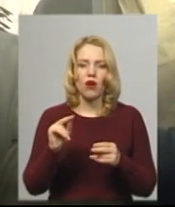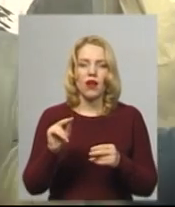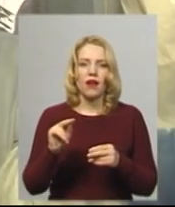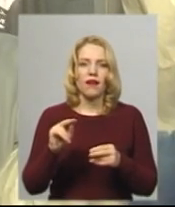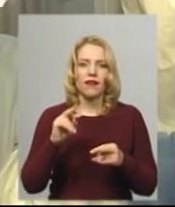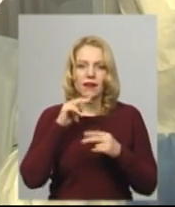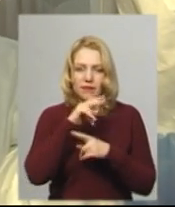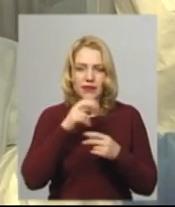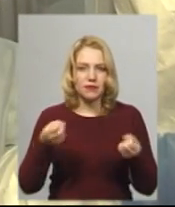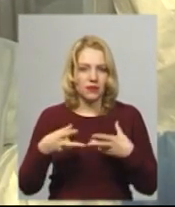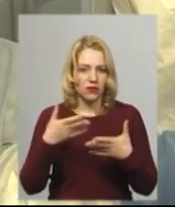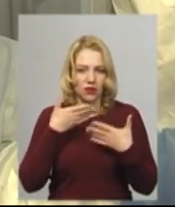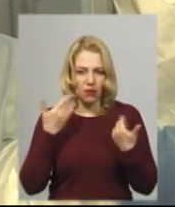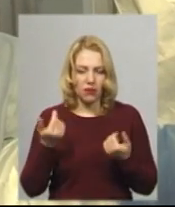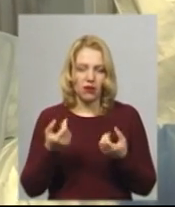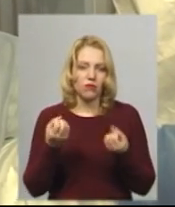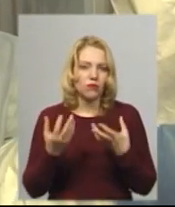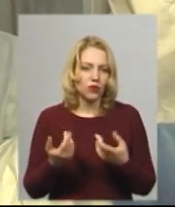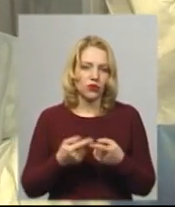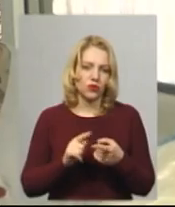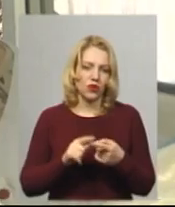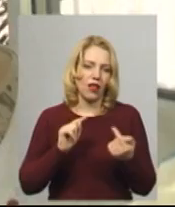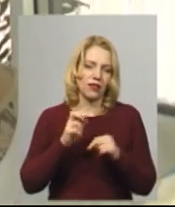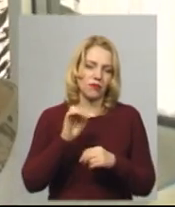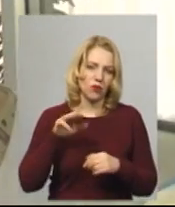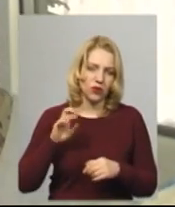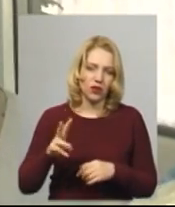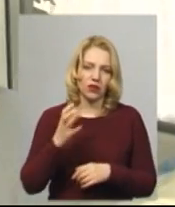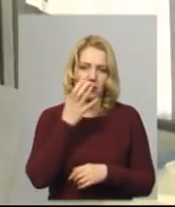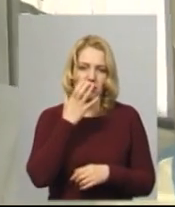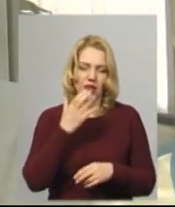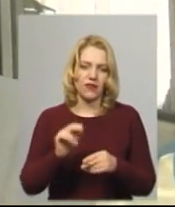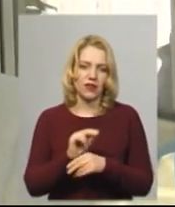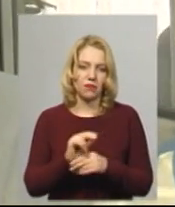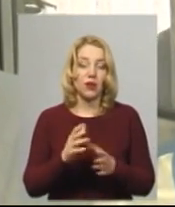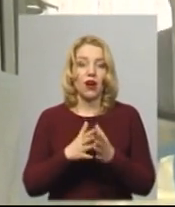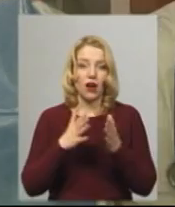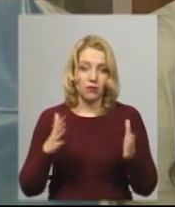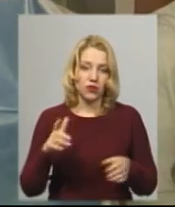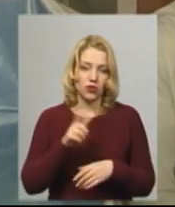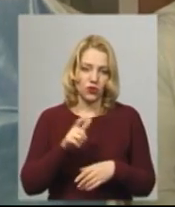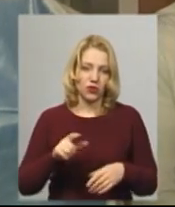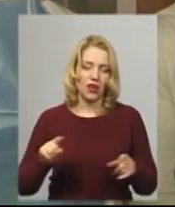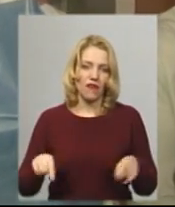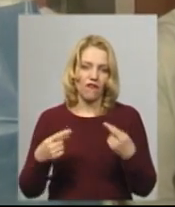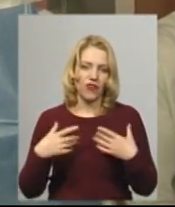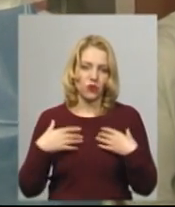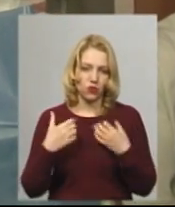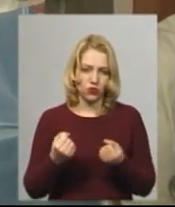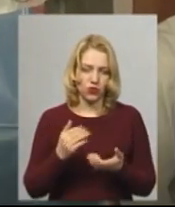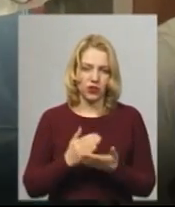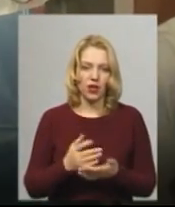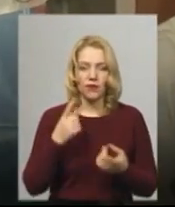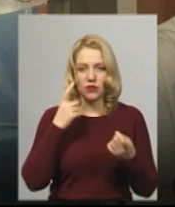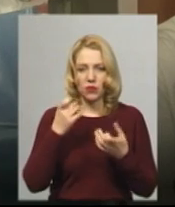симптоматичне, антибіотики, знеболюючі і киснева терапія. Більшість хворих видужує. Лікарка додає. Інформації дуже багато, не